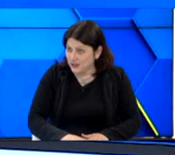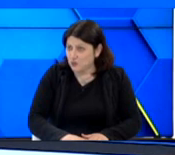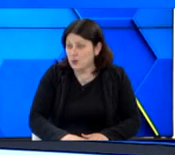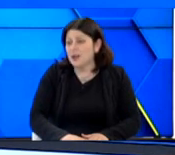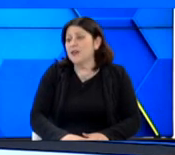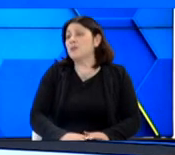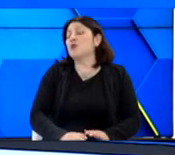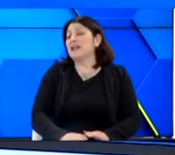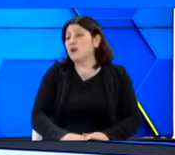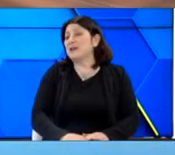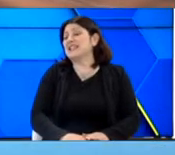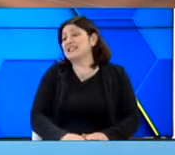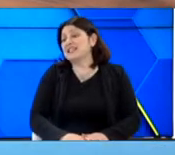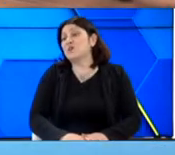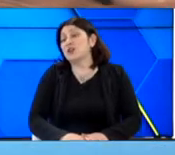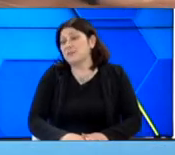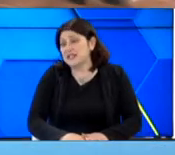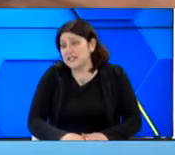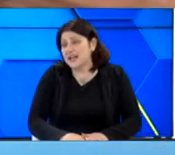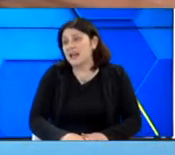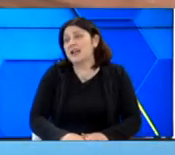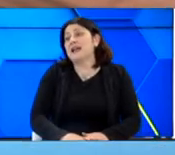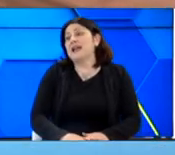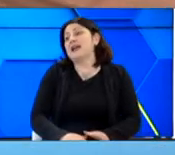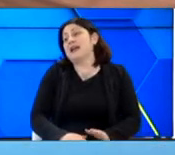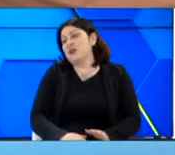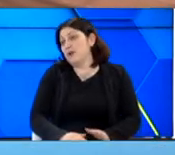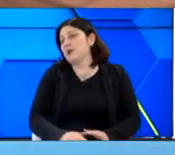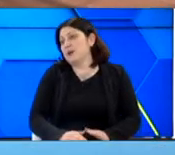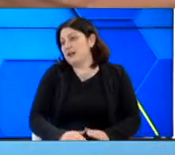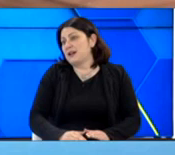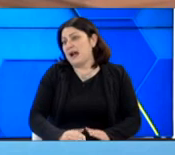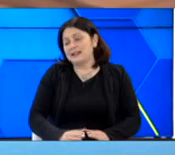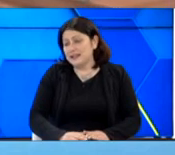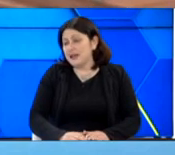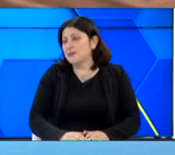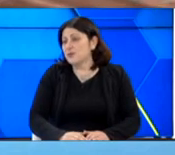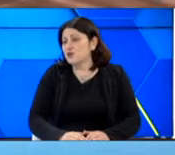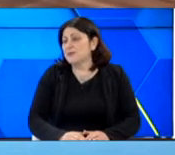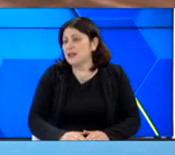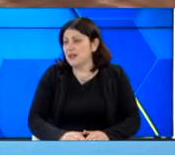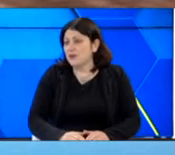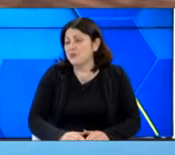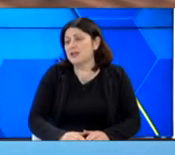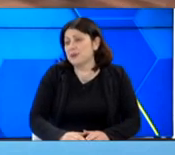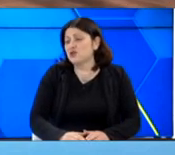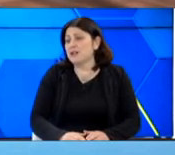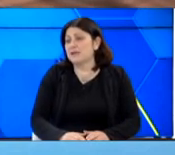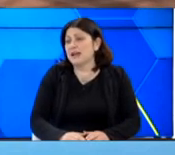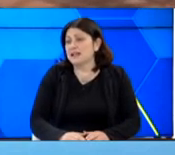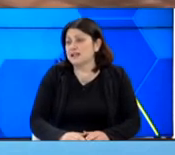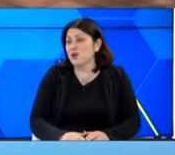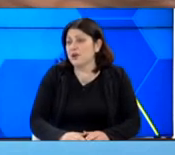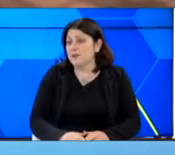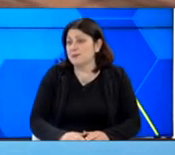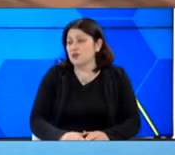Αθλητισμού, δεν μπορούμε να έχουμε και την αντίστοιχη προετοιμασία. Ενώ, αν την είχαμε, θα μπορούσαμε να φέρουμε και περισσότερα